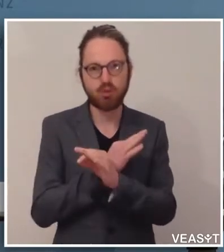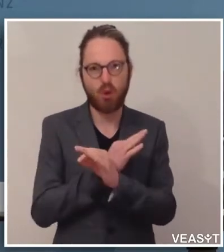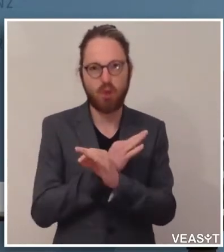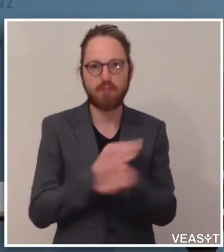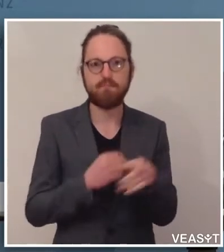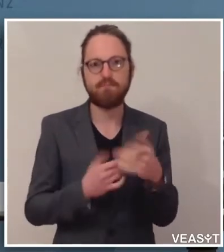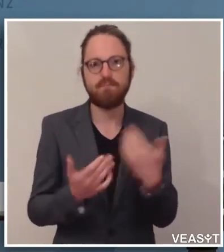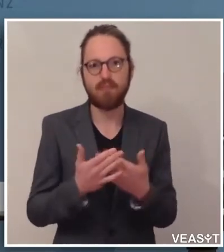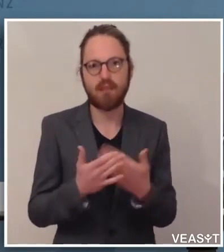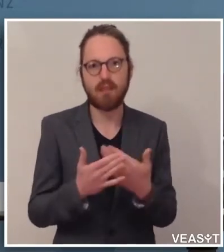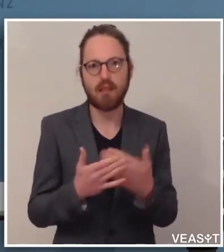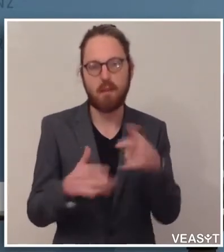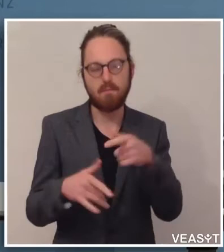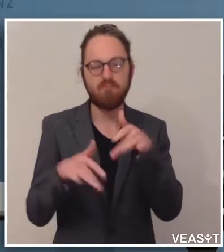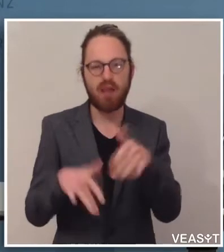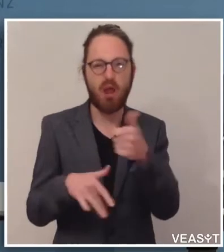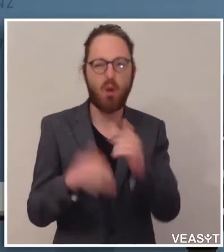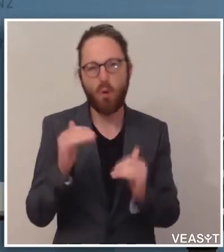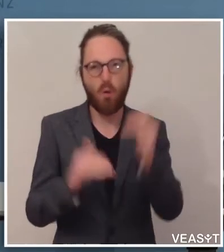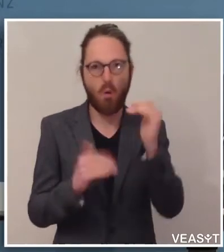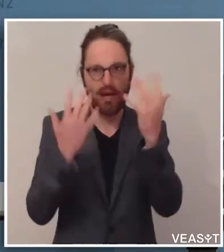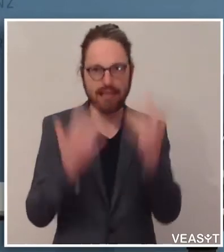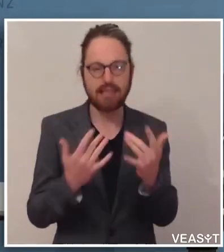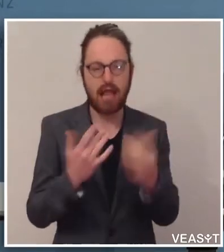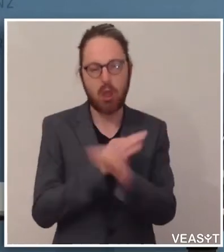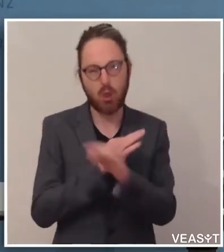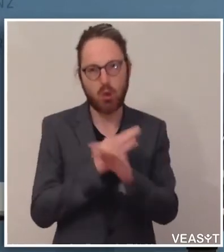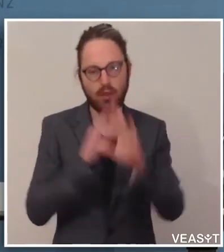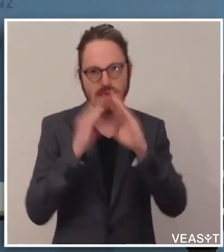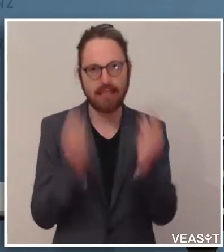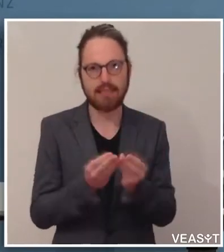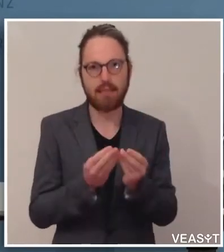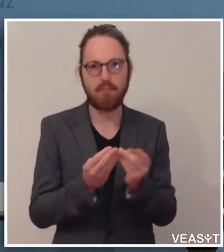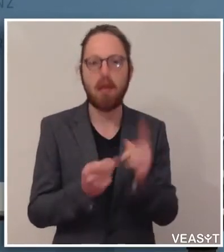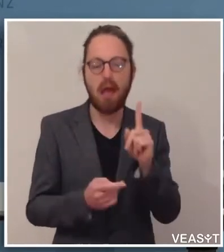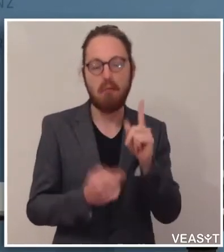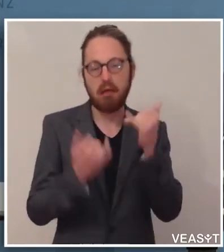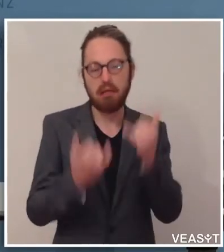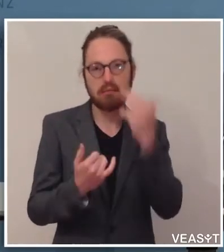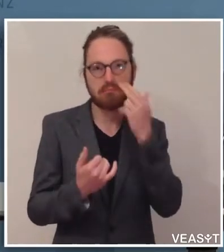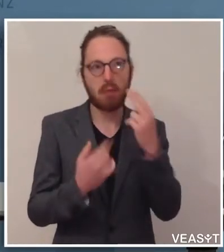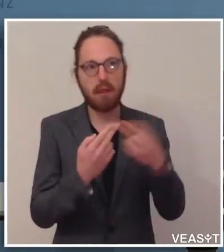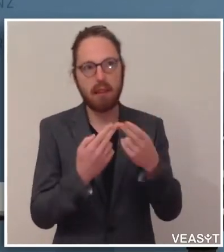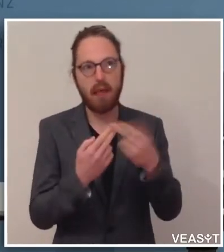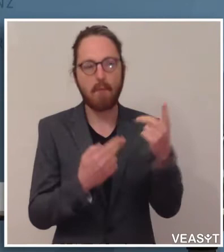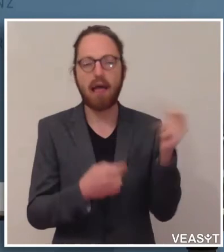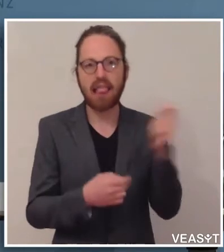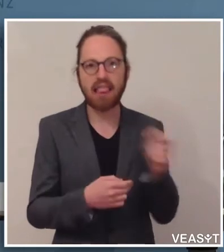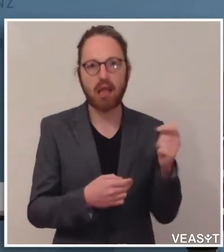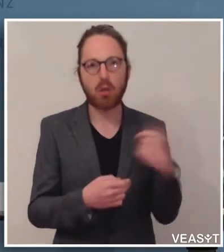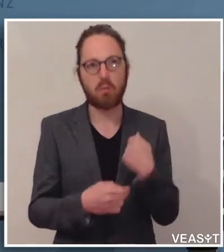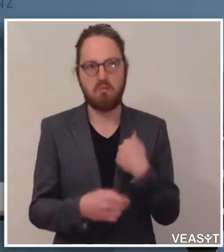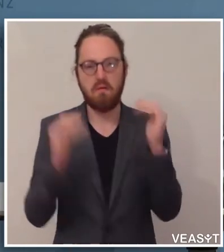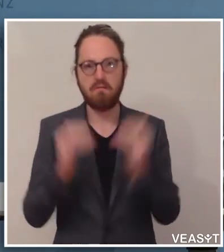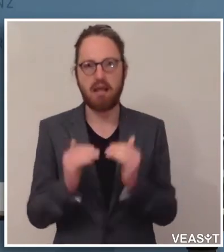Hinterherhinken einer relativ hohen Zahl an Todesfällen. Insgesamt deutlich niedriger zwar als im benachbarten Trendino, aber doch deutlich höher als im